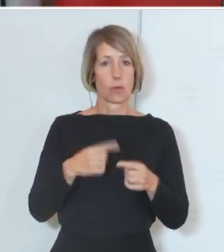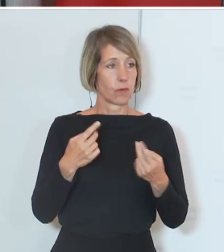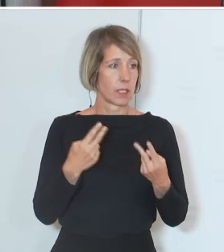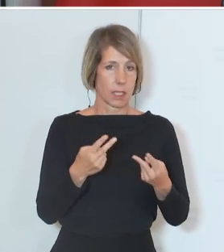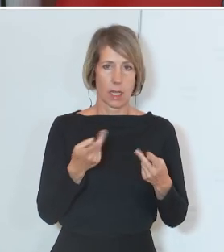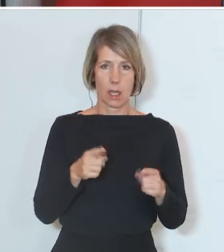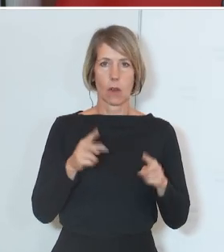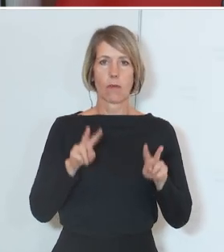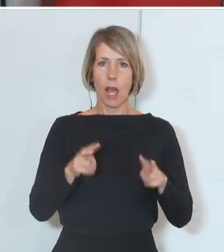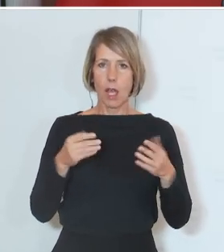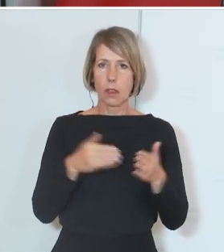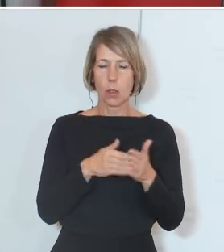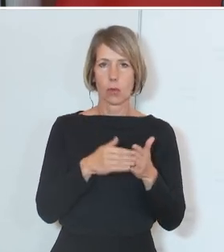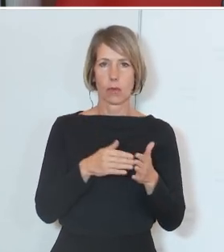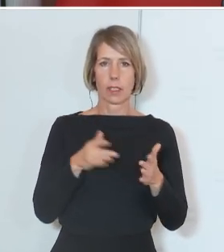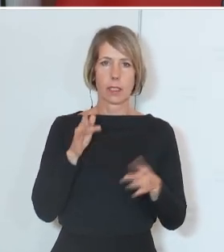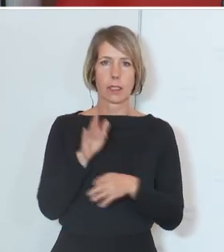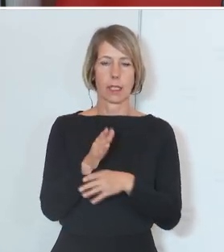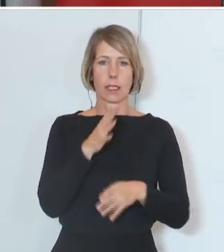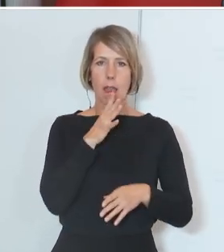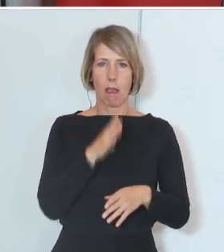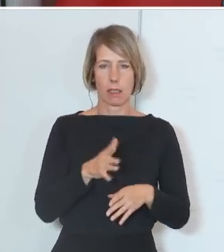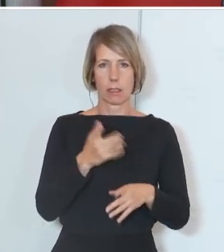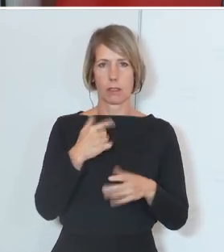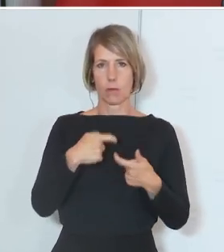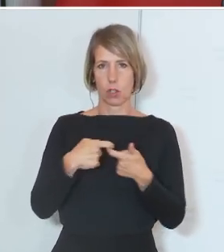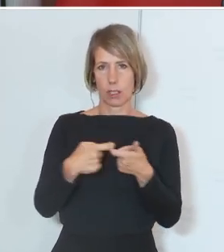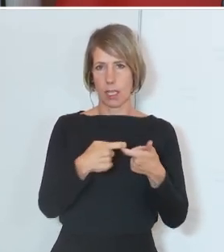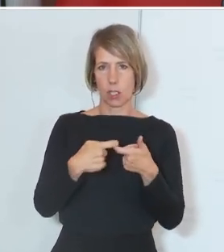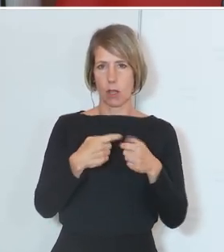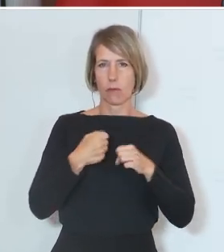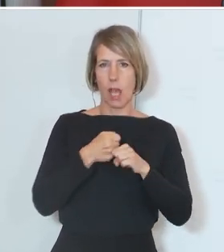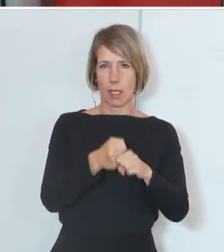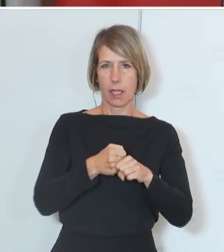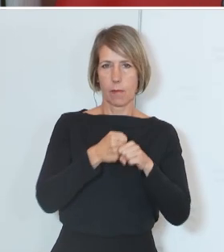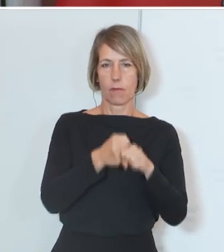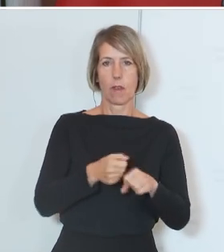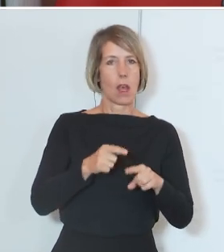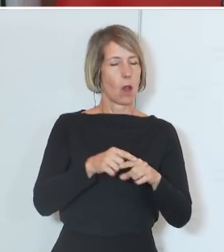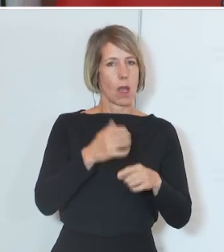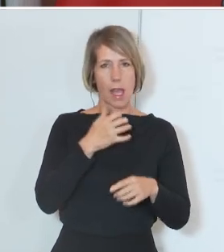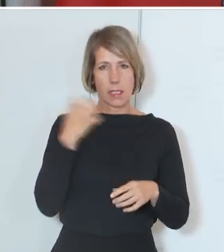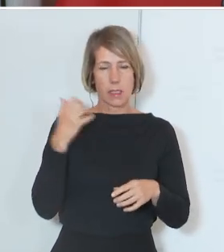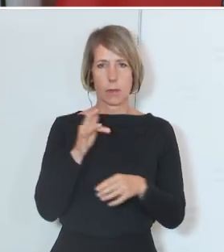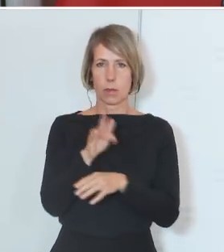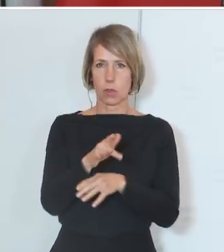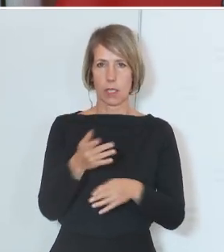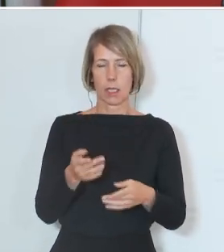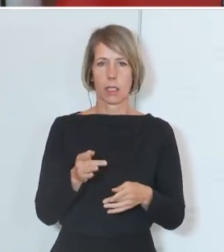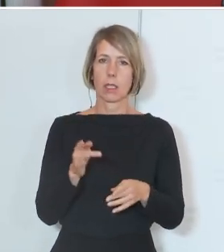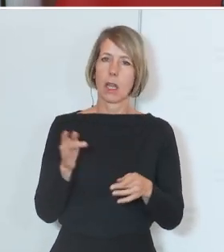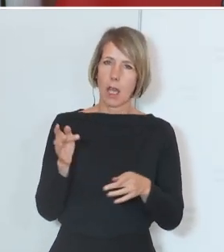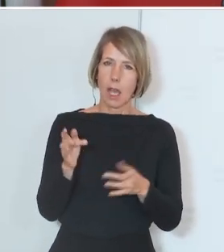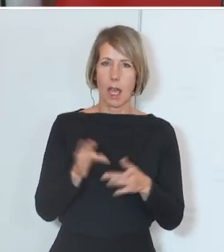in unserer Macht steht, um gegen diesen Hass in der Gesellschaft anzukämpfen, um ganz speziell auch Extremismus, aber jede Form auch des Antisemitismus